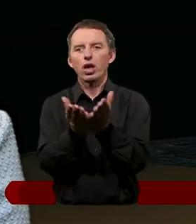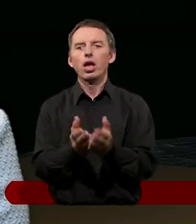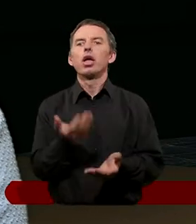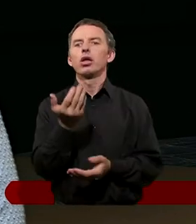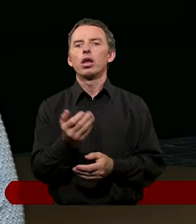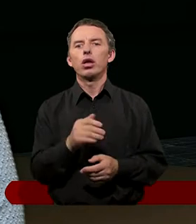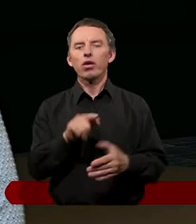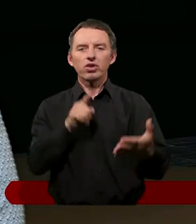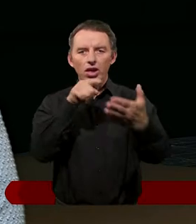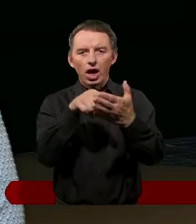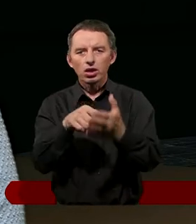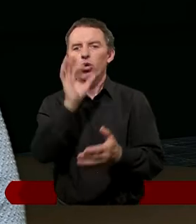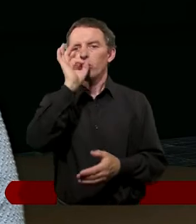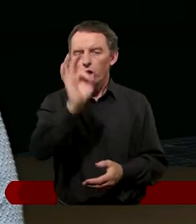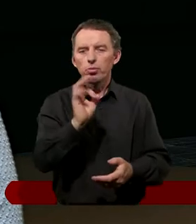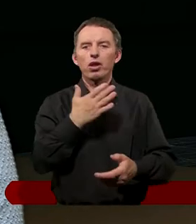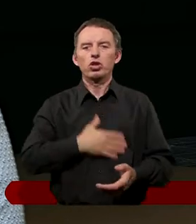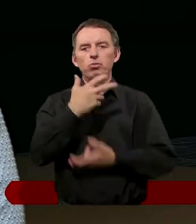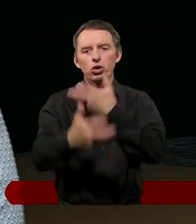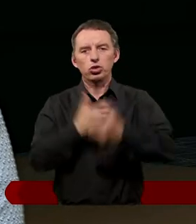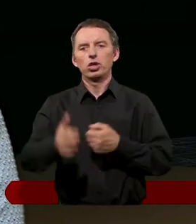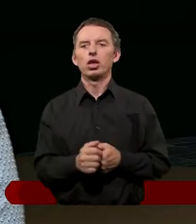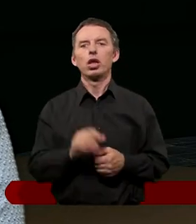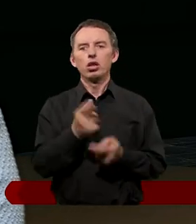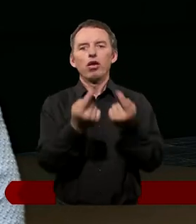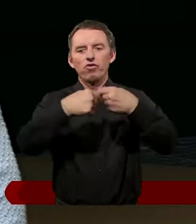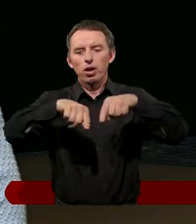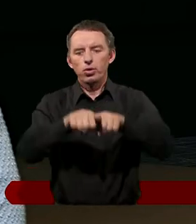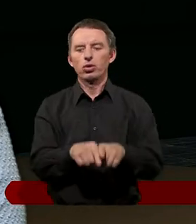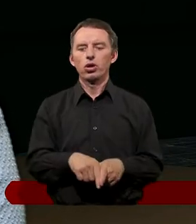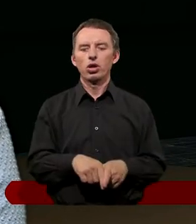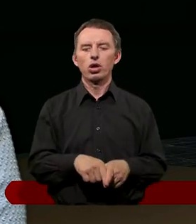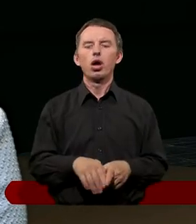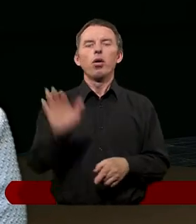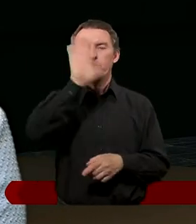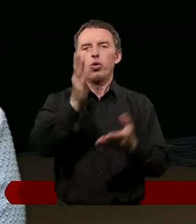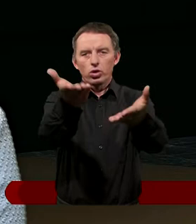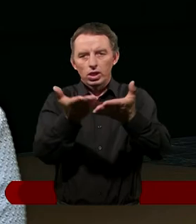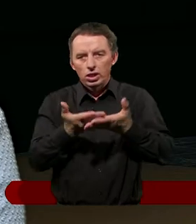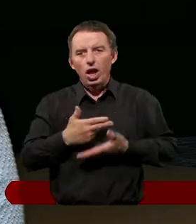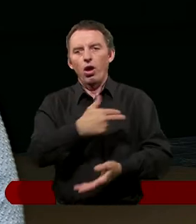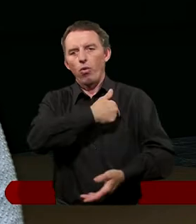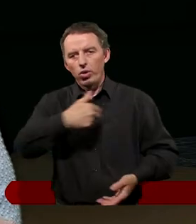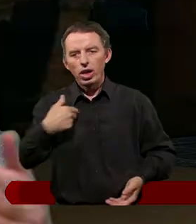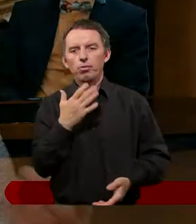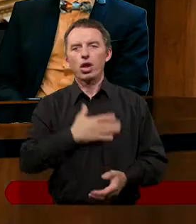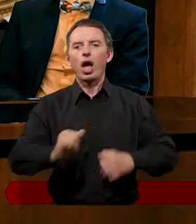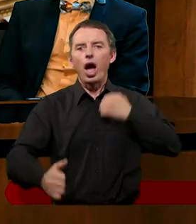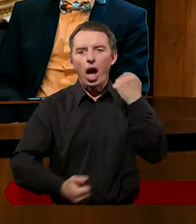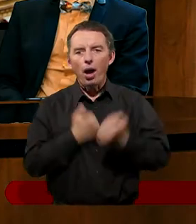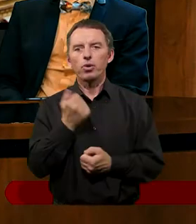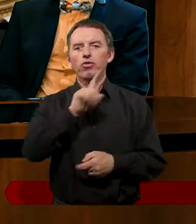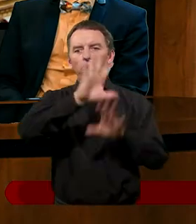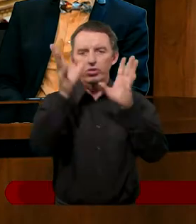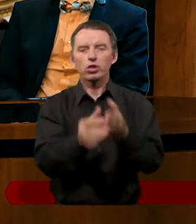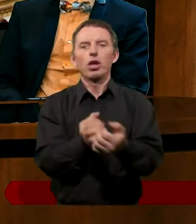Można w sabbat dobrze czynić. Czyli próbuje jakby przypomnieć, że Bóg dał nam sabbat, żebyśmy faktycznie